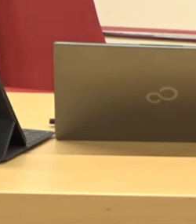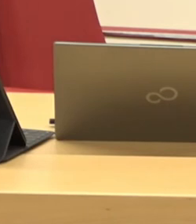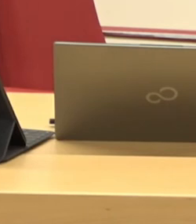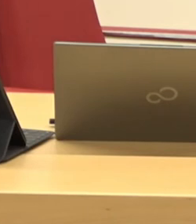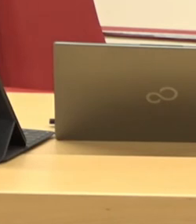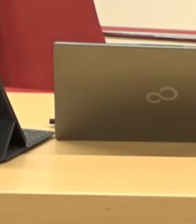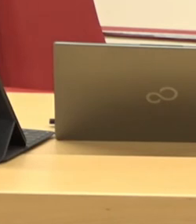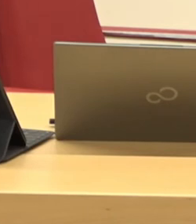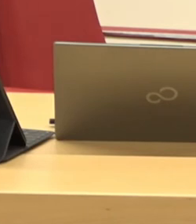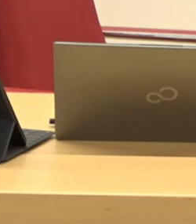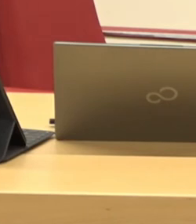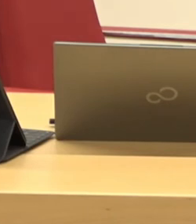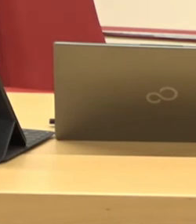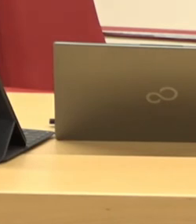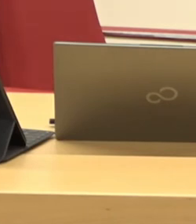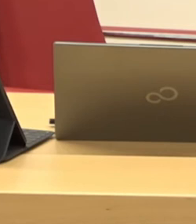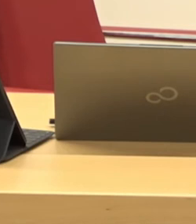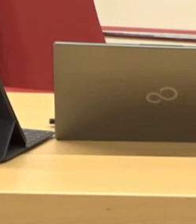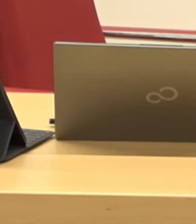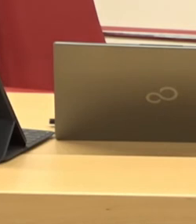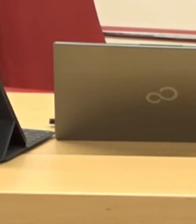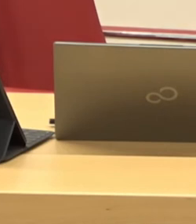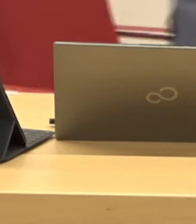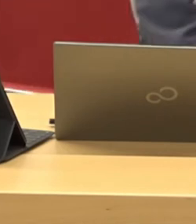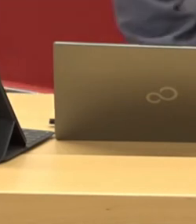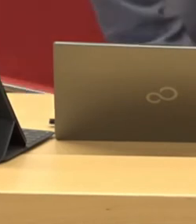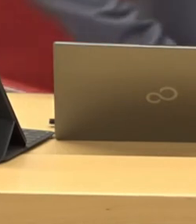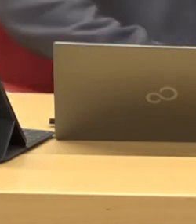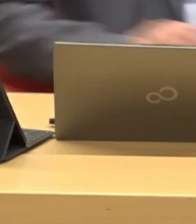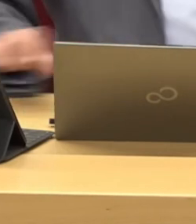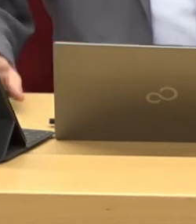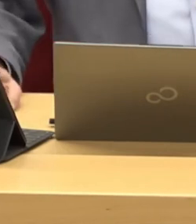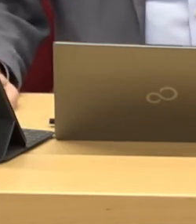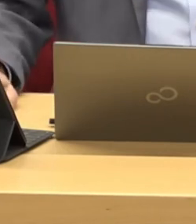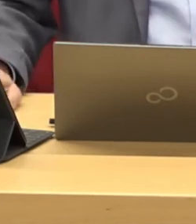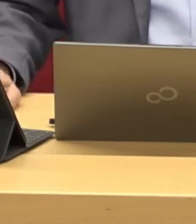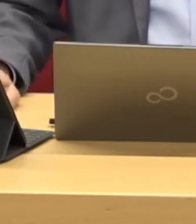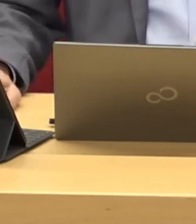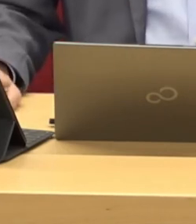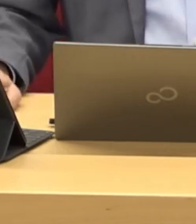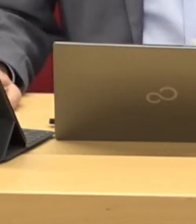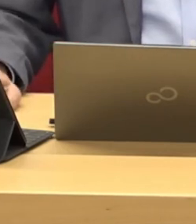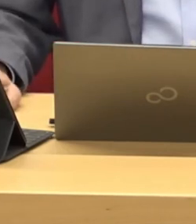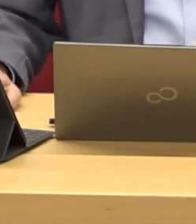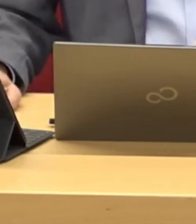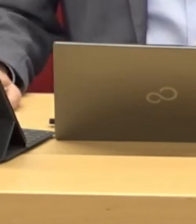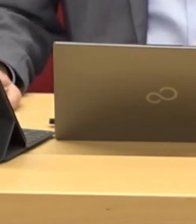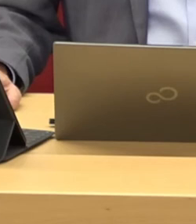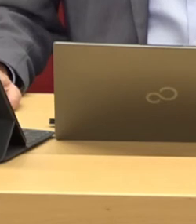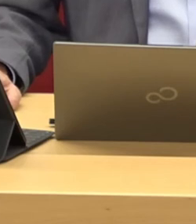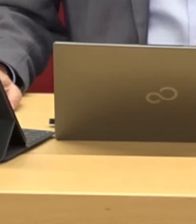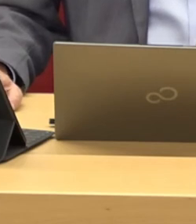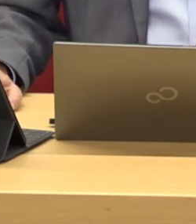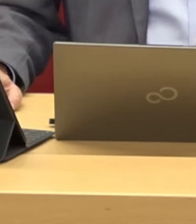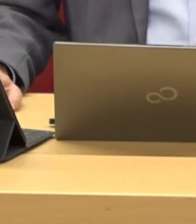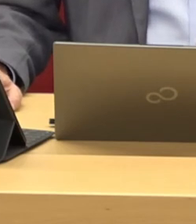den vom Oberbürgermeister erst gemacht werden nachdem die entsprechenden Vorbereitungen stattgefunden haben